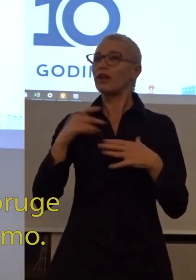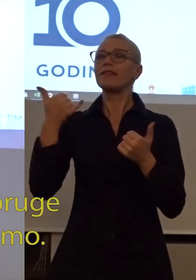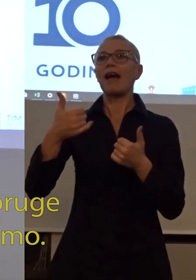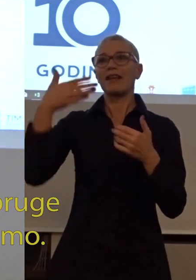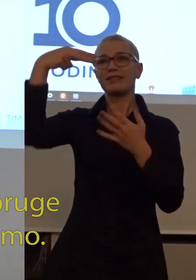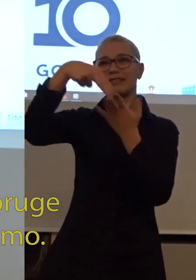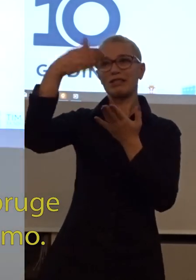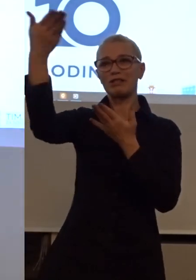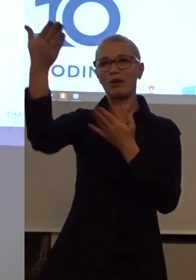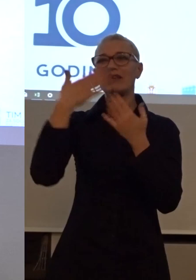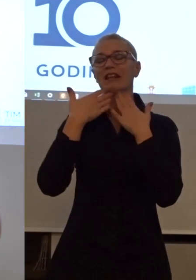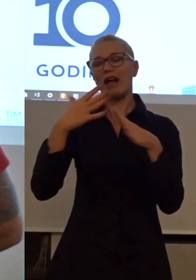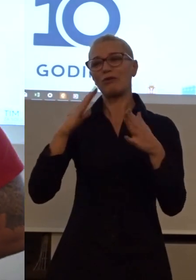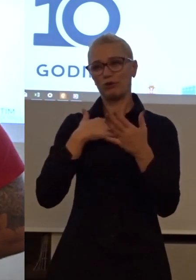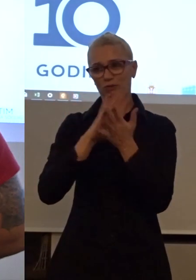koje stoji danas tamo.